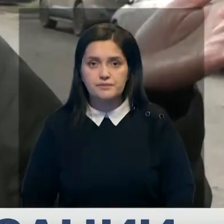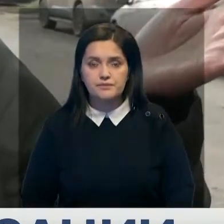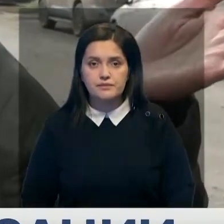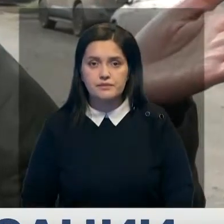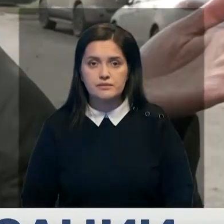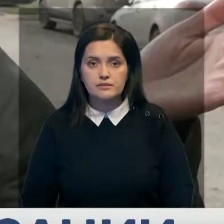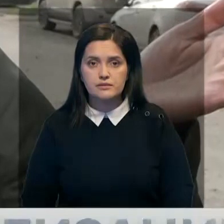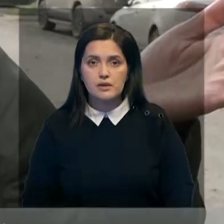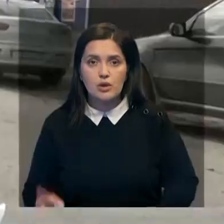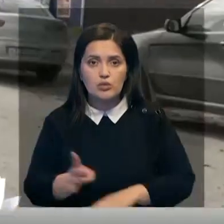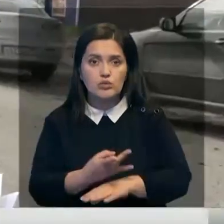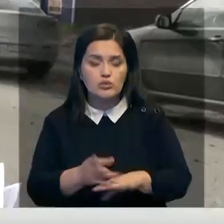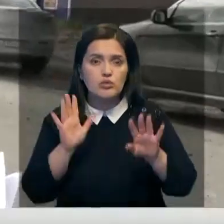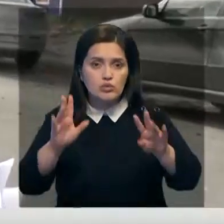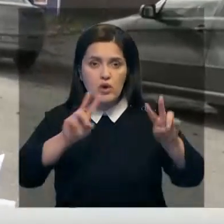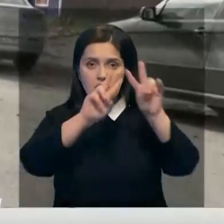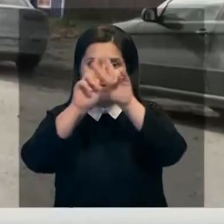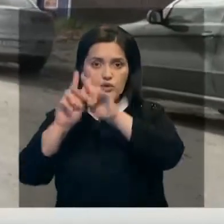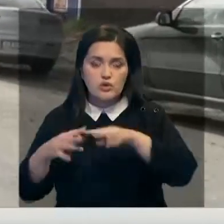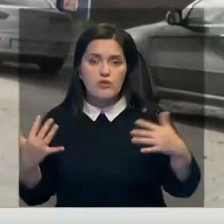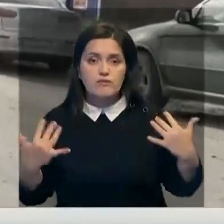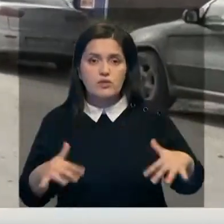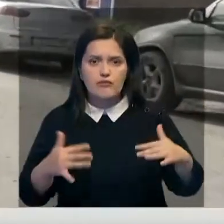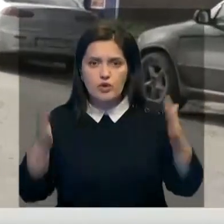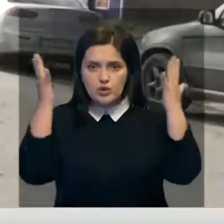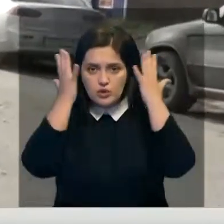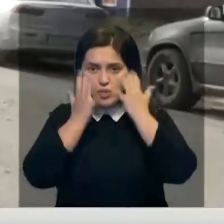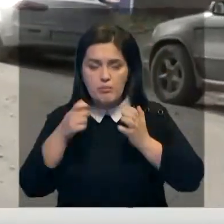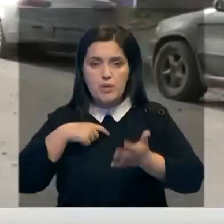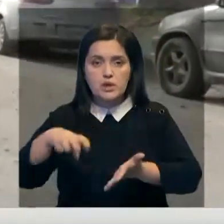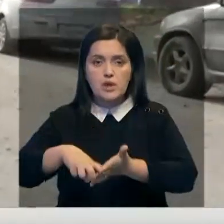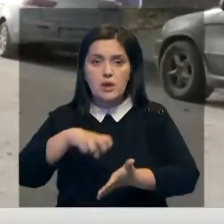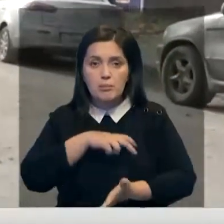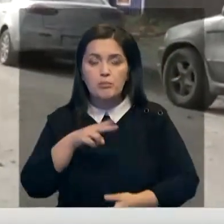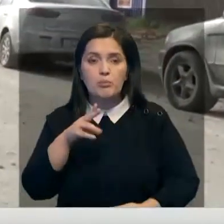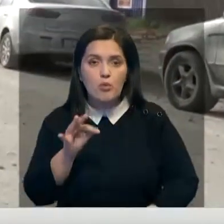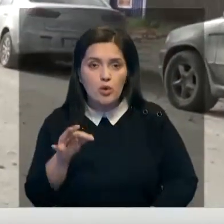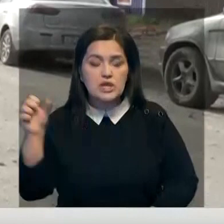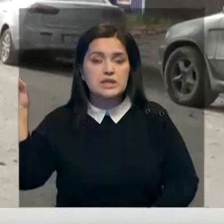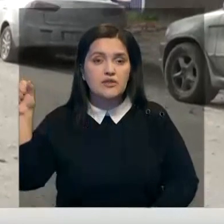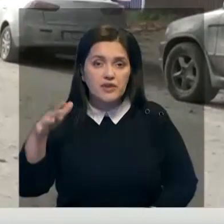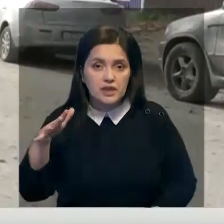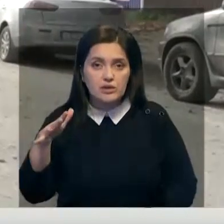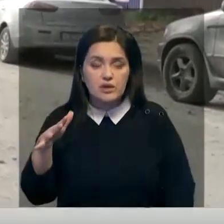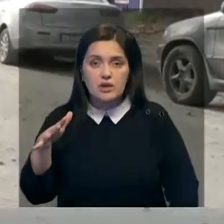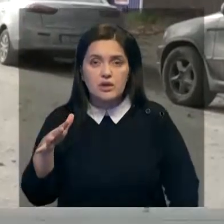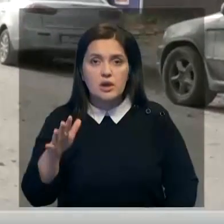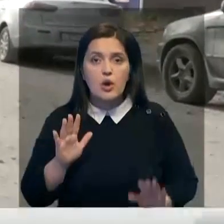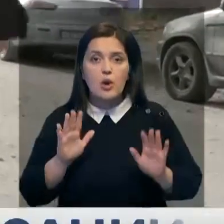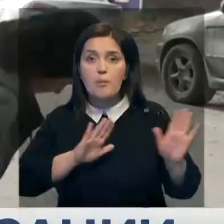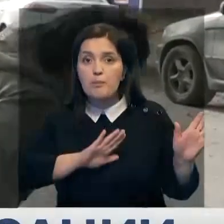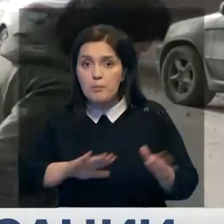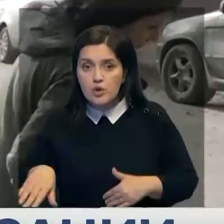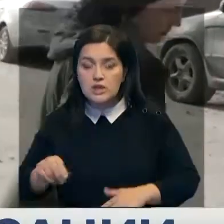ночью светят звезды всего лишь. Ответ властей. То есть они нам написали по свету, вот они мне написали, что только после